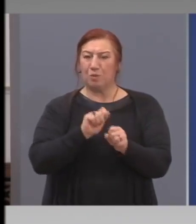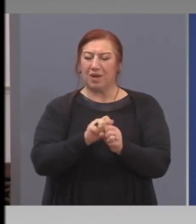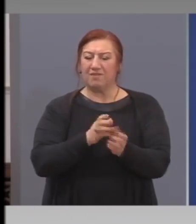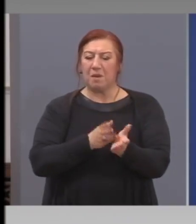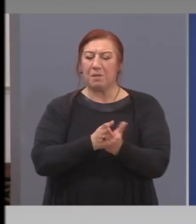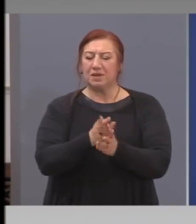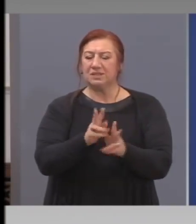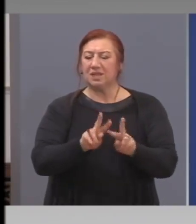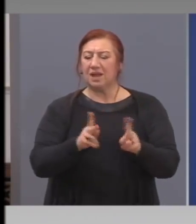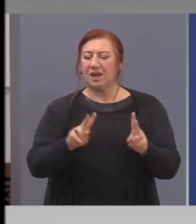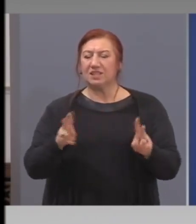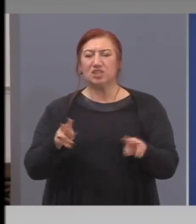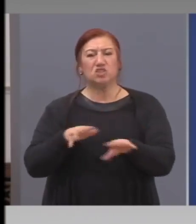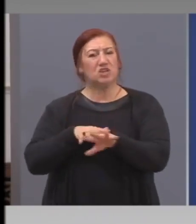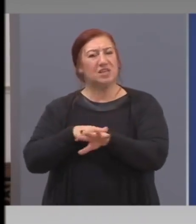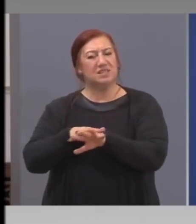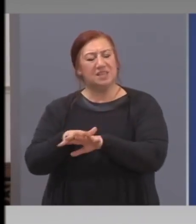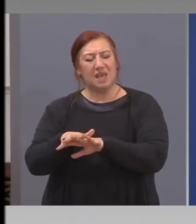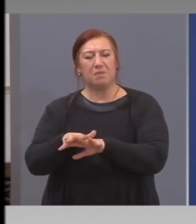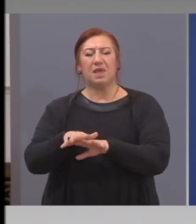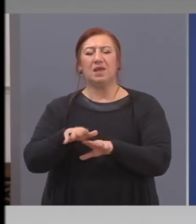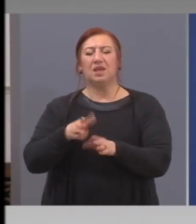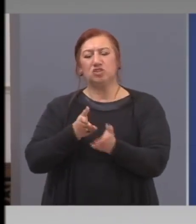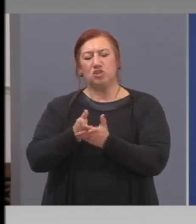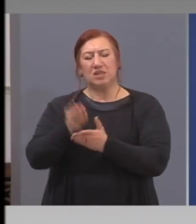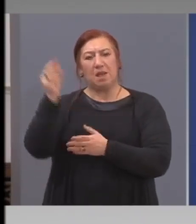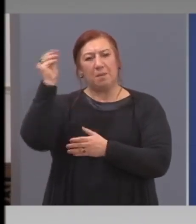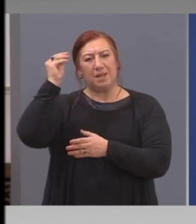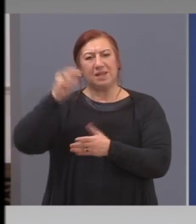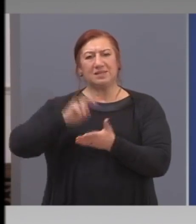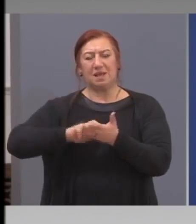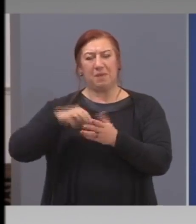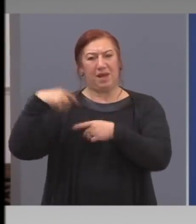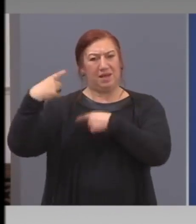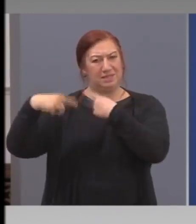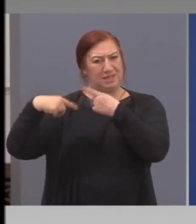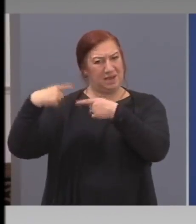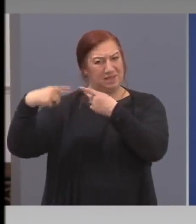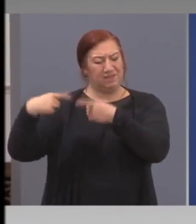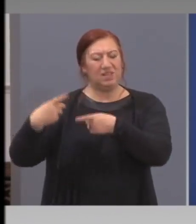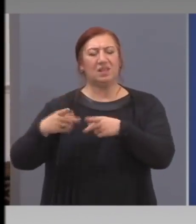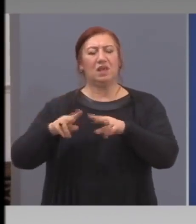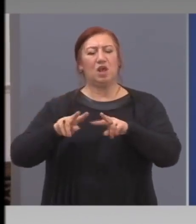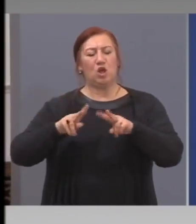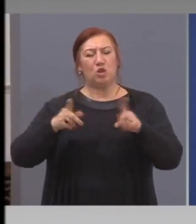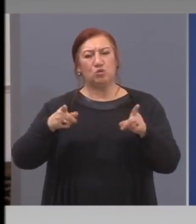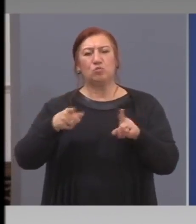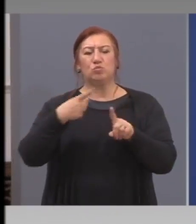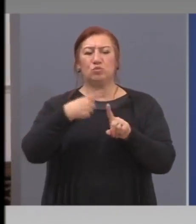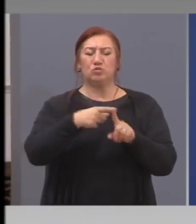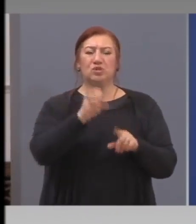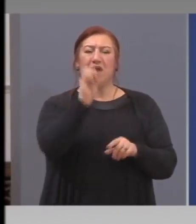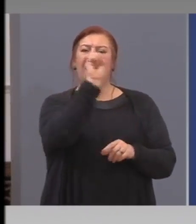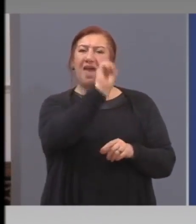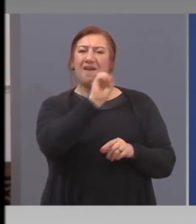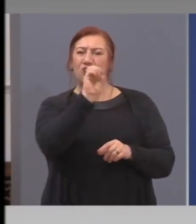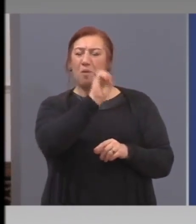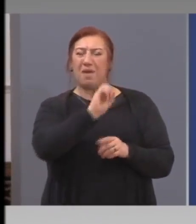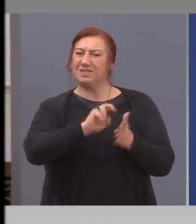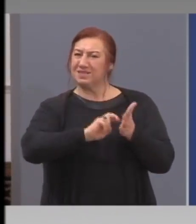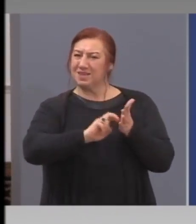схеми с Българската банка за развитие и схемите, които Европейския банков орган